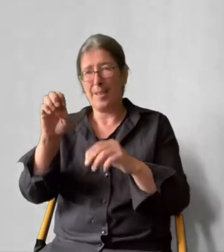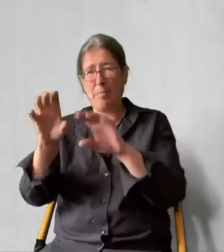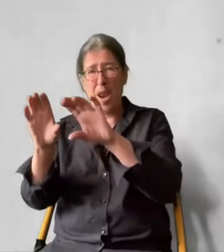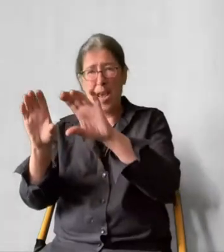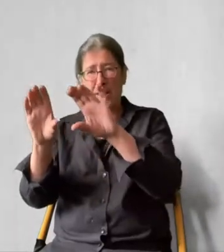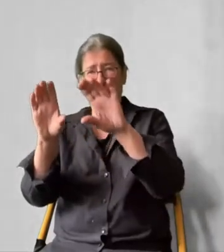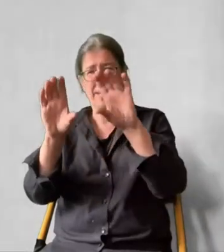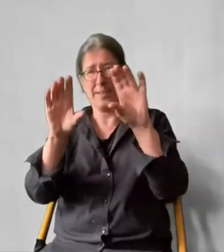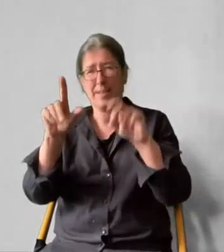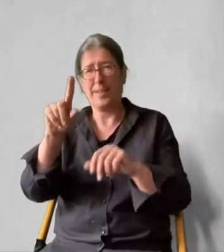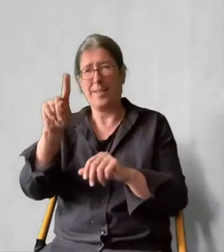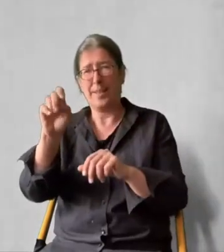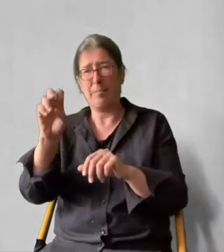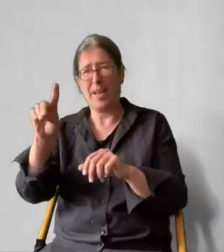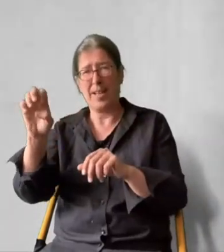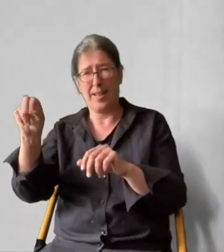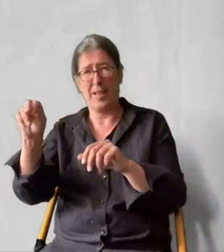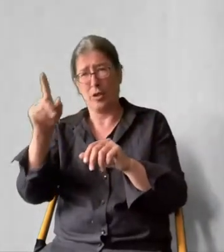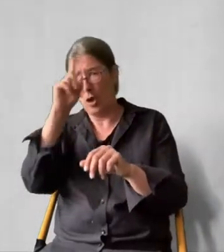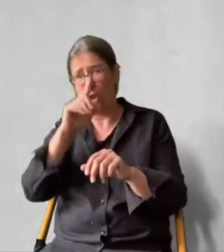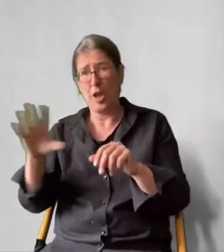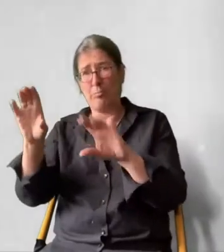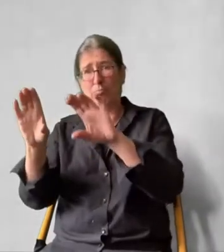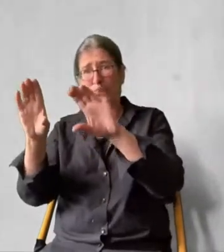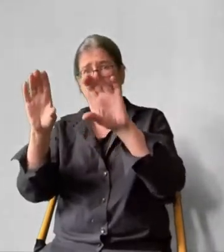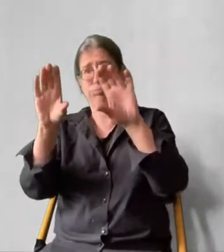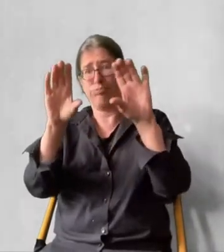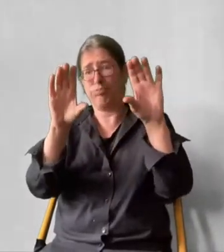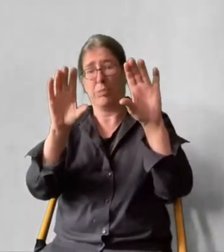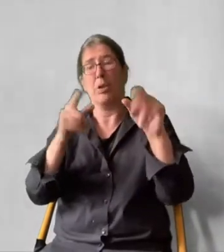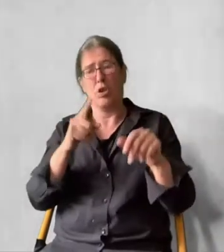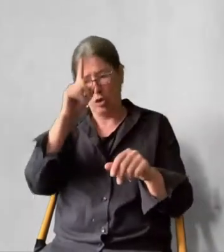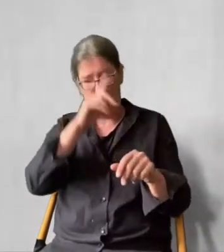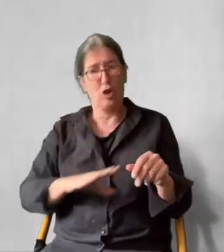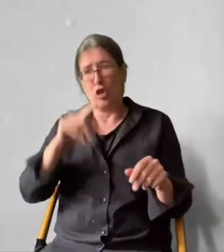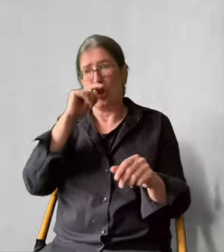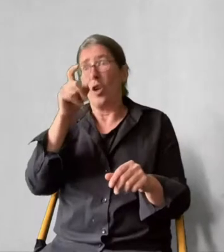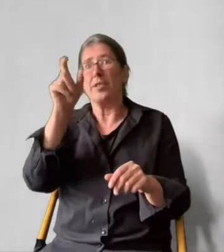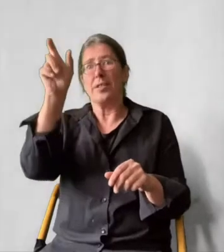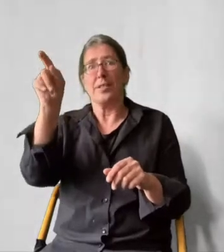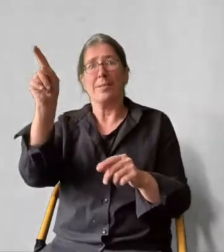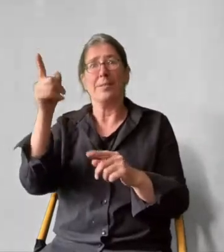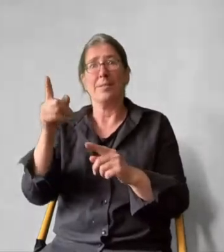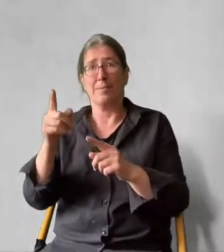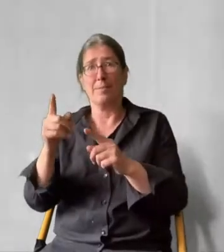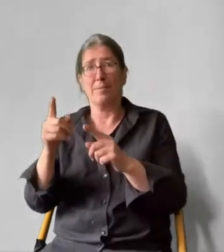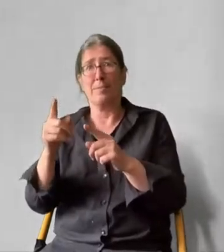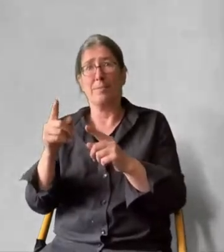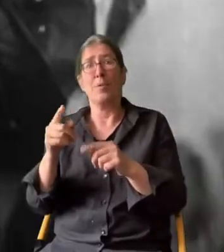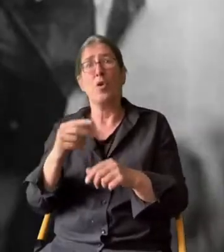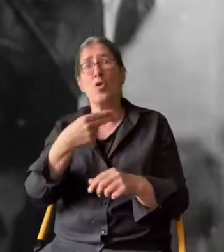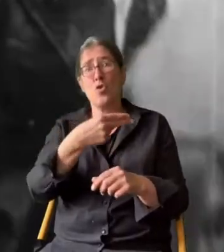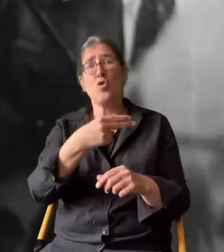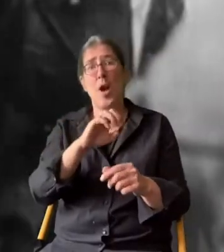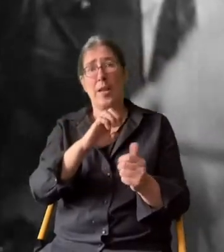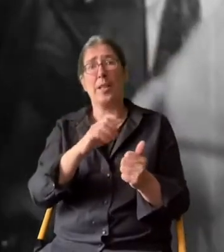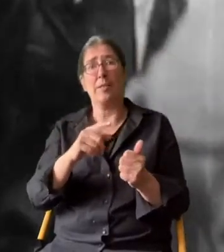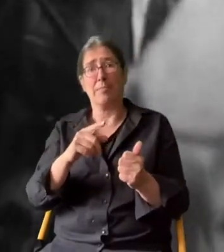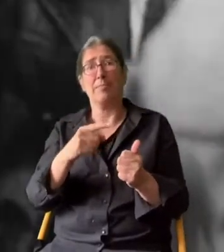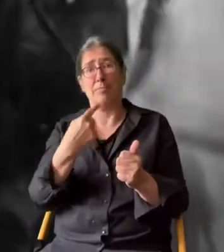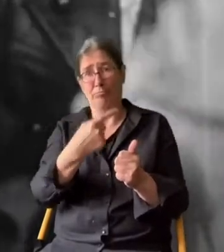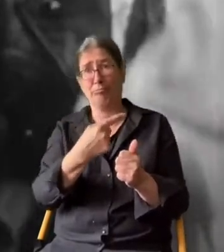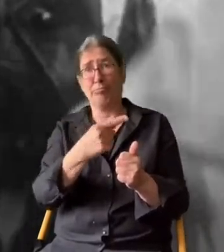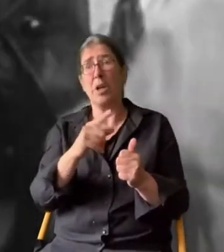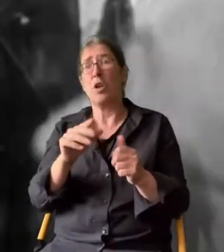Ein Zeppelin über Deutschland. Das deutsche Vorzeigeprojekt und der ganze Stolz der Nation. Hugo Eckener